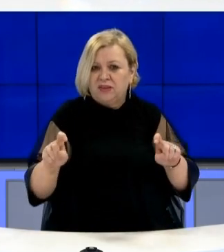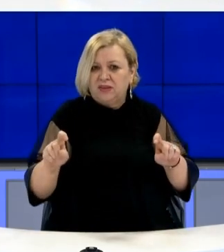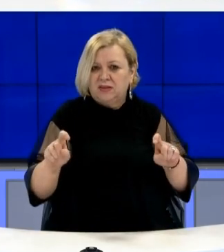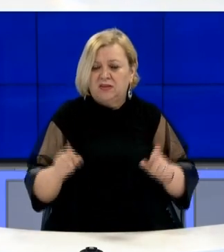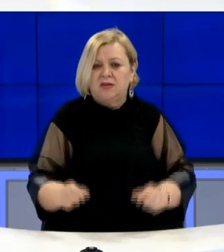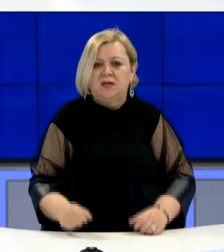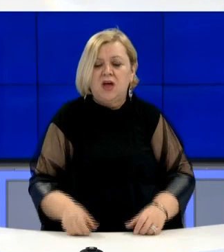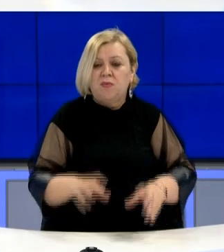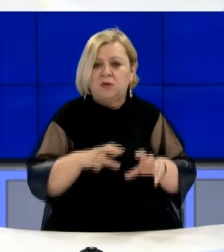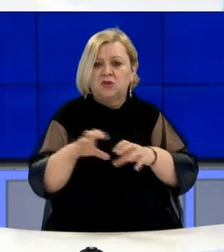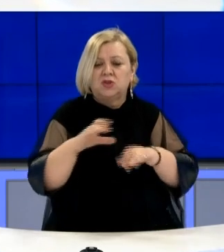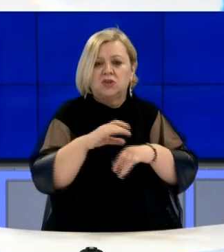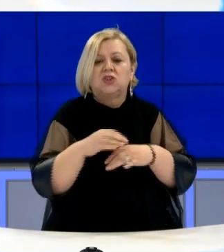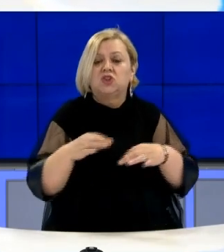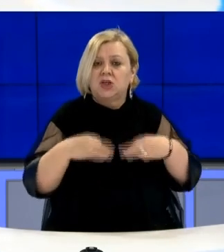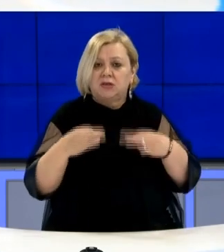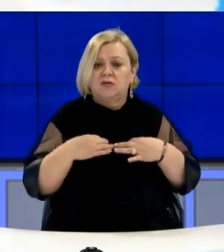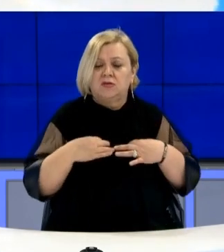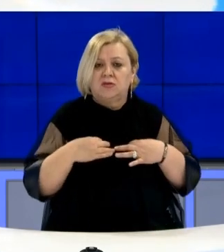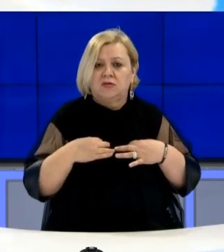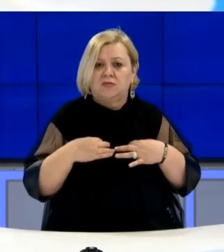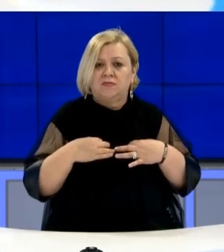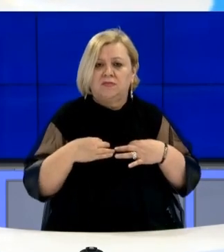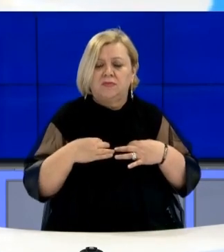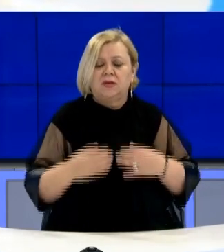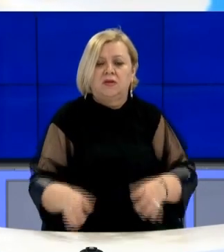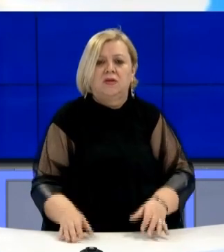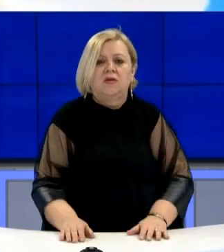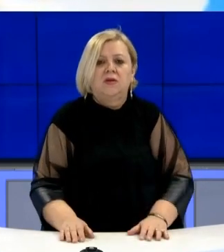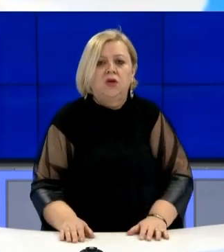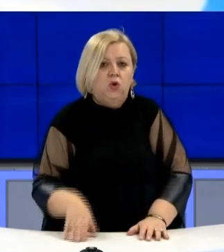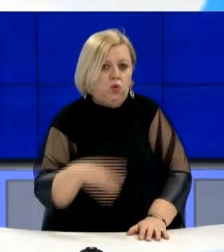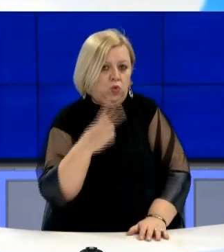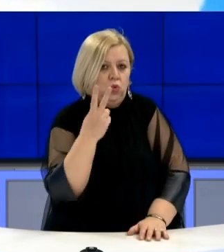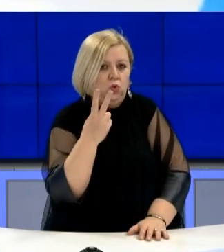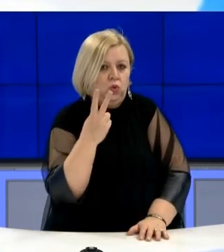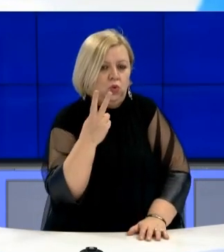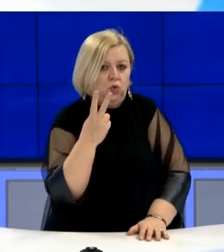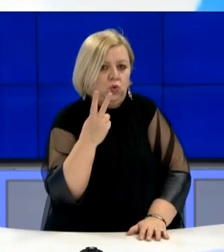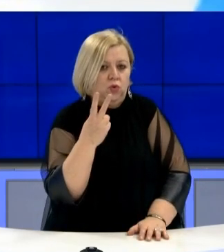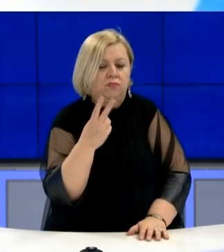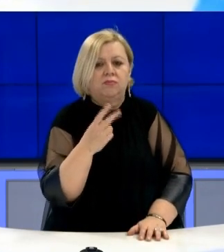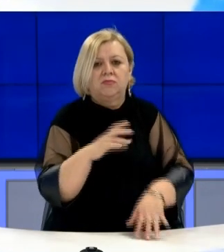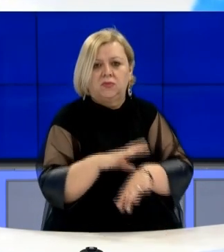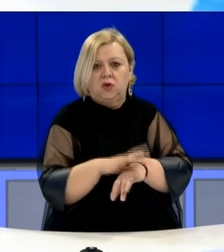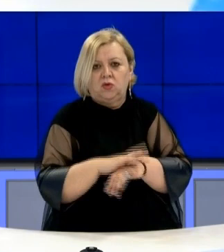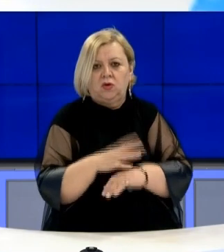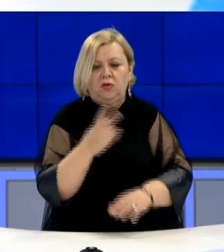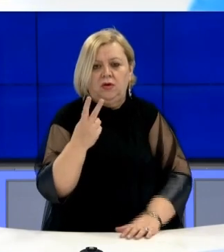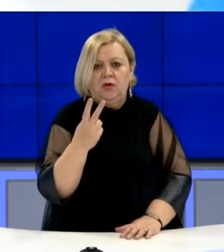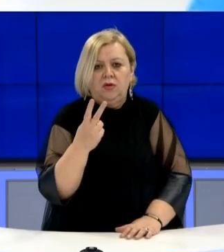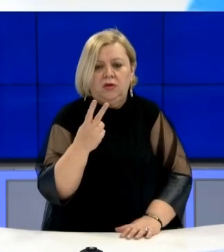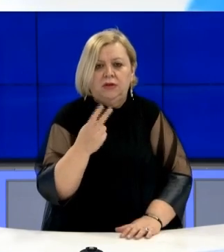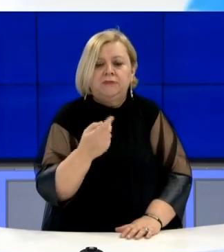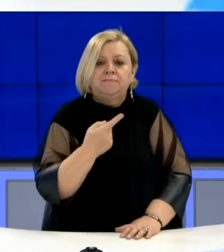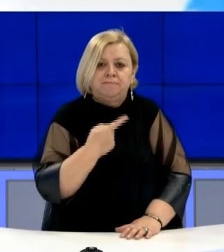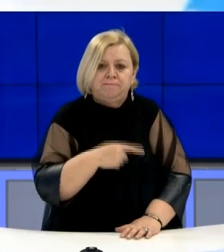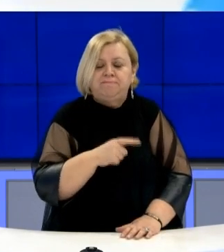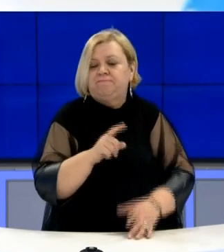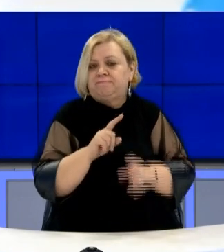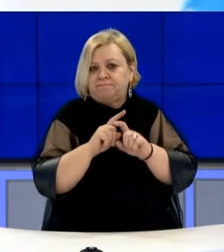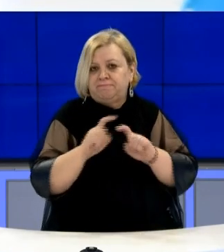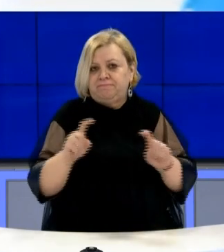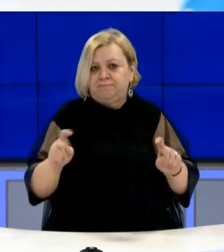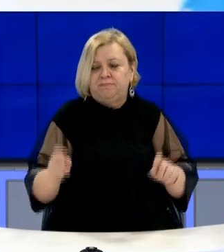përtuarëshën dhe cërë, por në këtë rrasë po flasën për përtuarëshën dhe cërë, i kemi dy mjeka në së gjellokë, të cilët për fatë kështë që në ri infektuar,